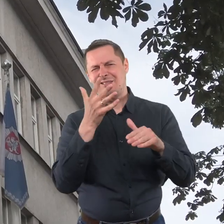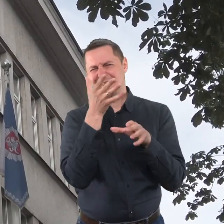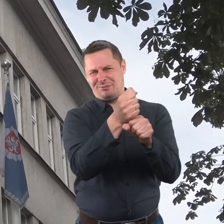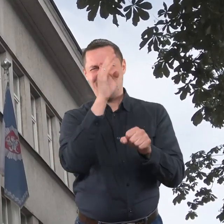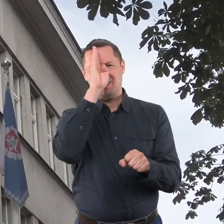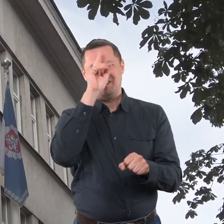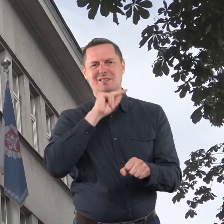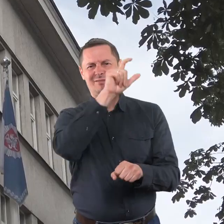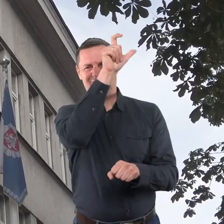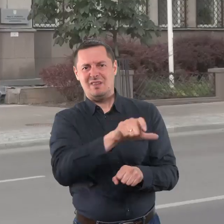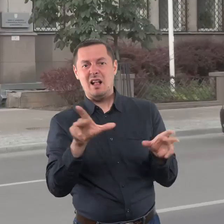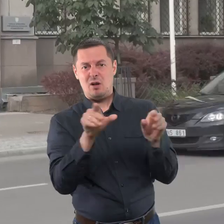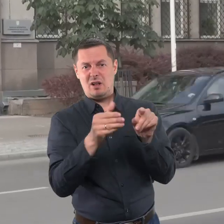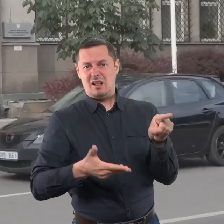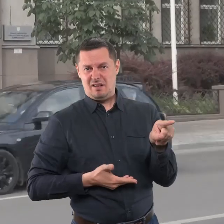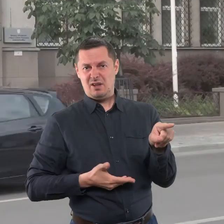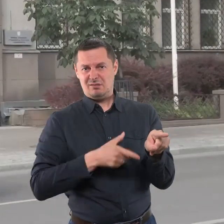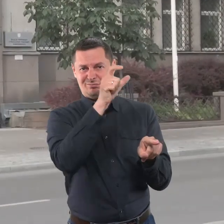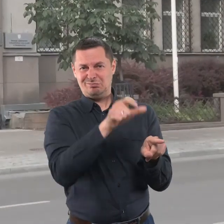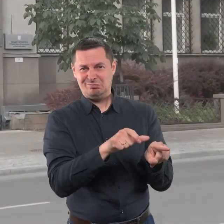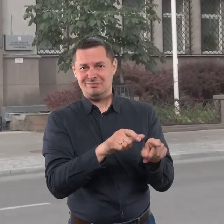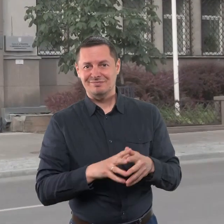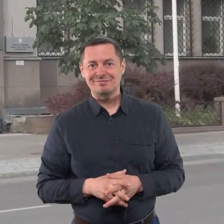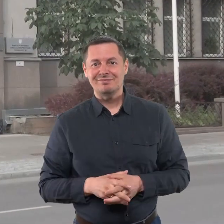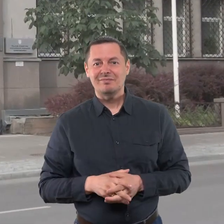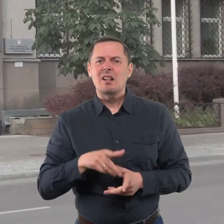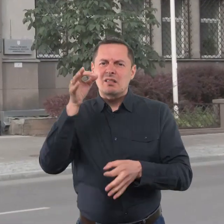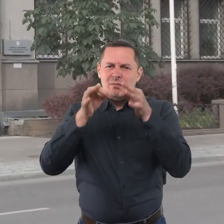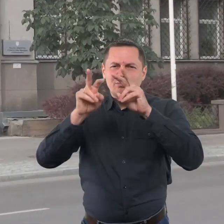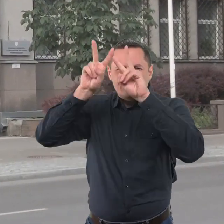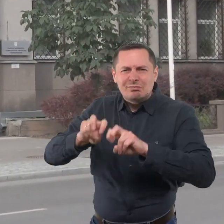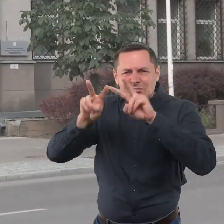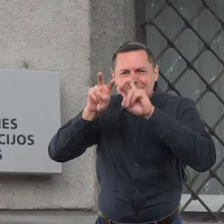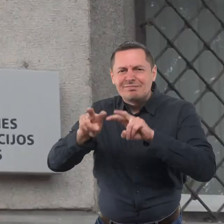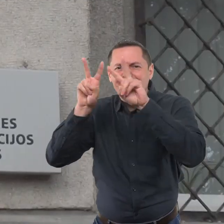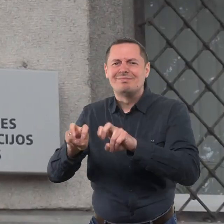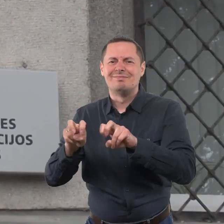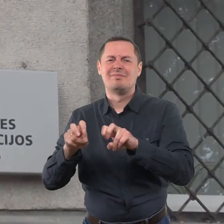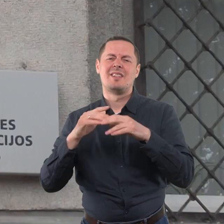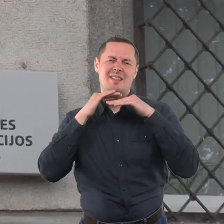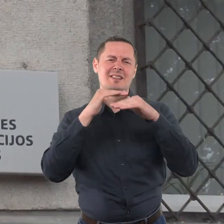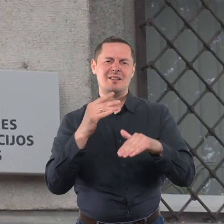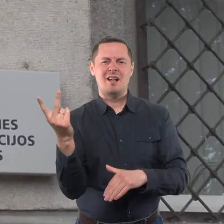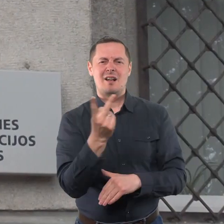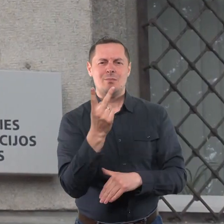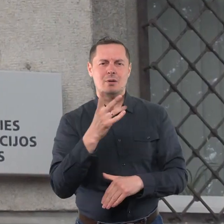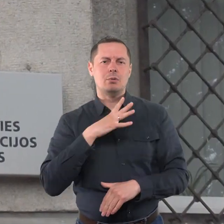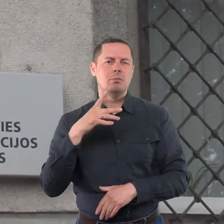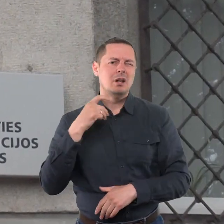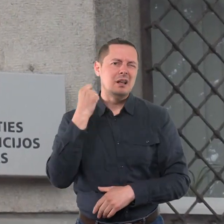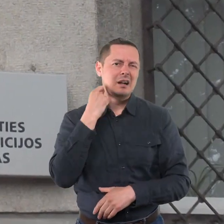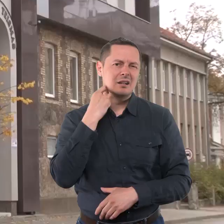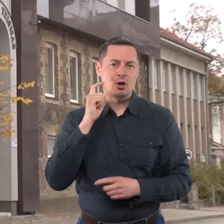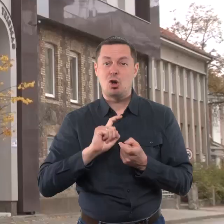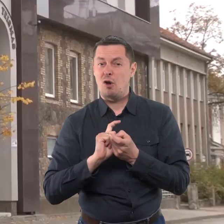išsiaiškinti, kad kaltinamasis – mirusiosios sugyventinis. Iki teisminio tyrimo metu paaiškėjo, aliamtengai vakaro sugyventinį